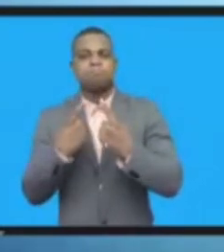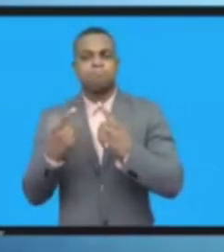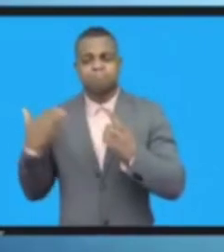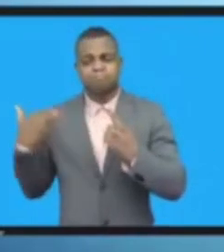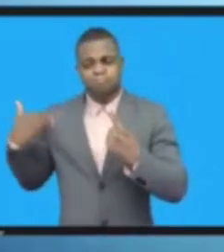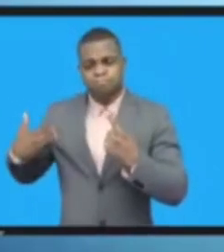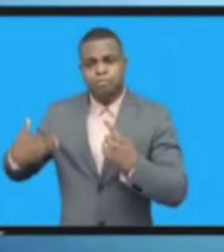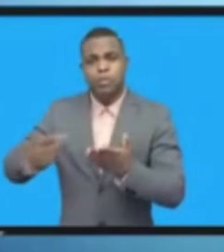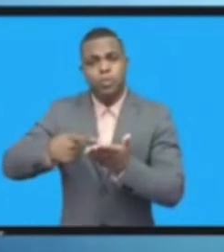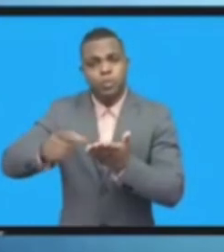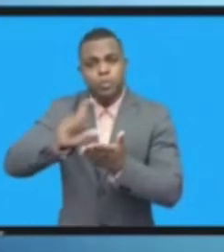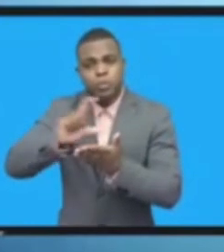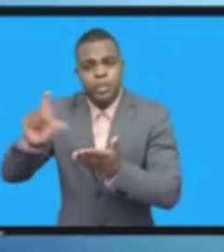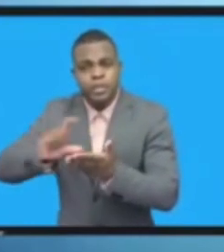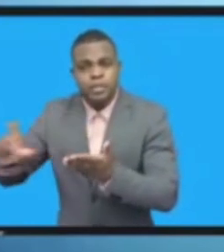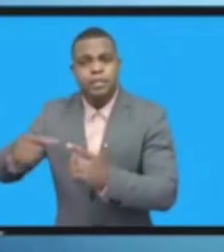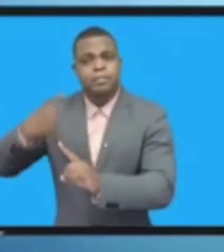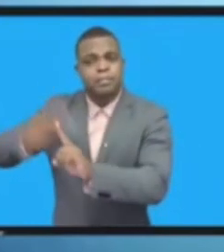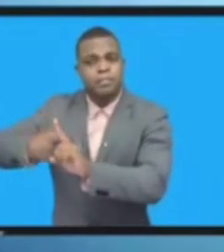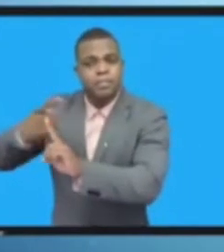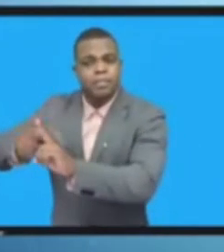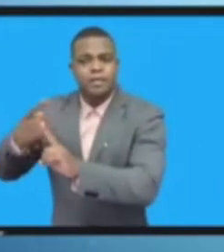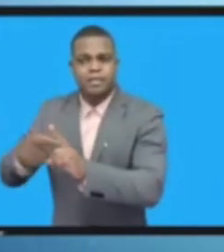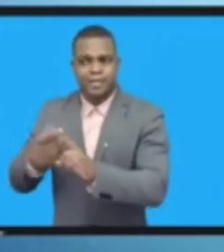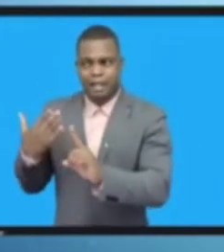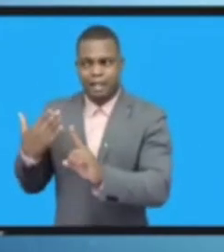مسألة تهم الشباب